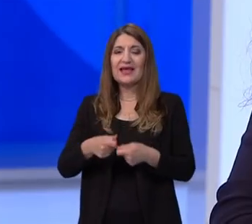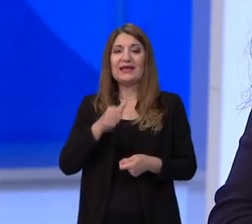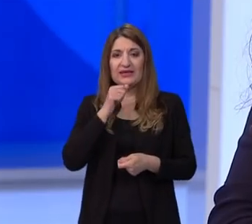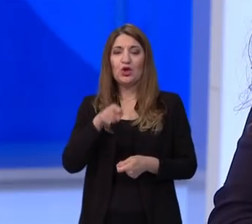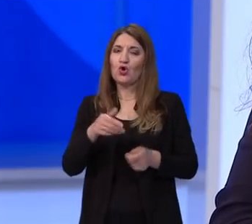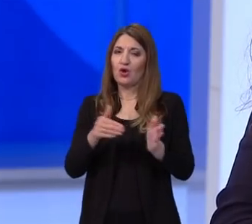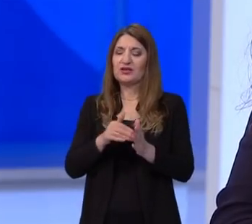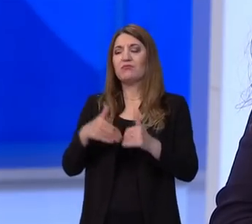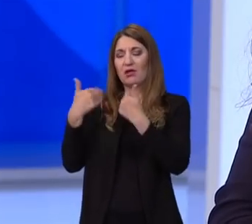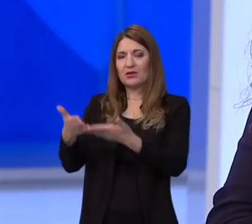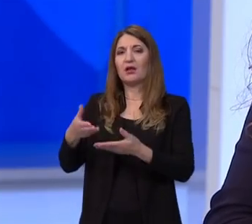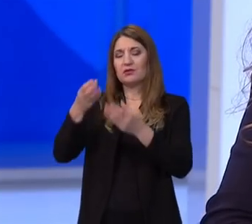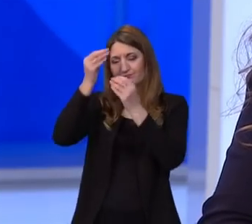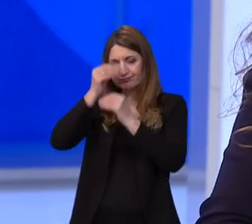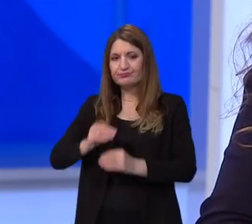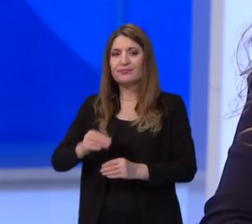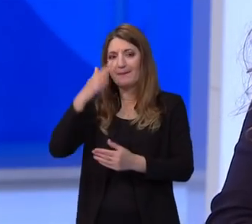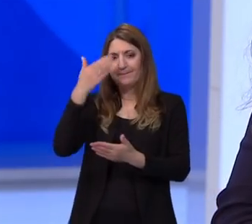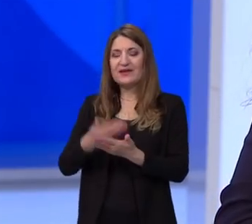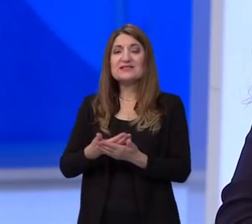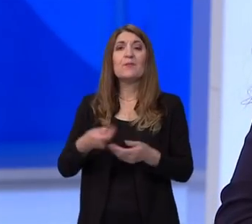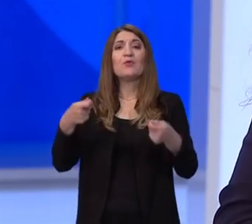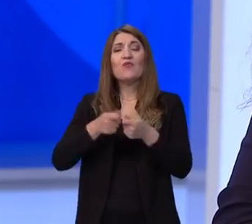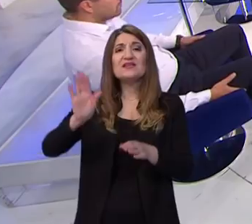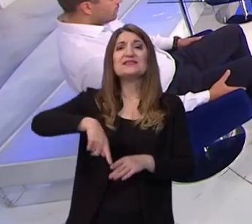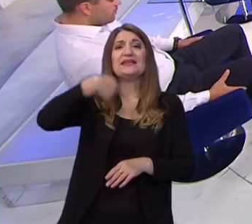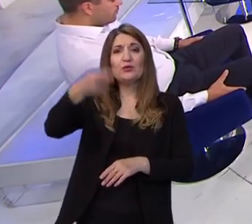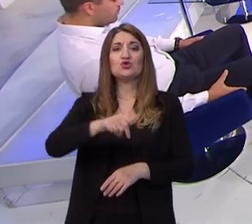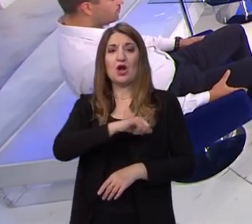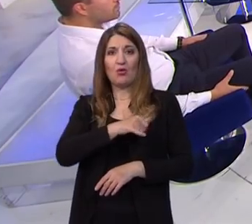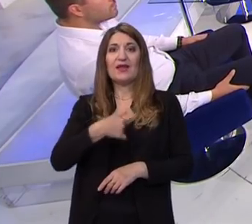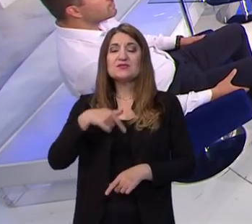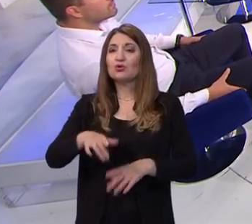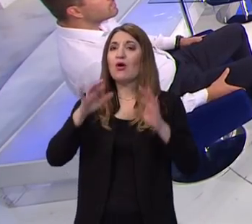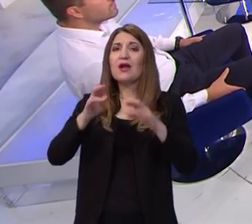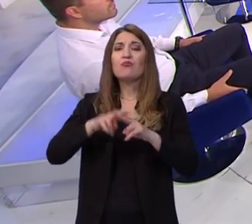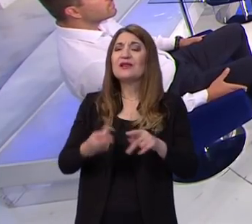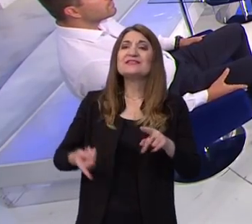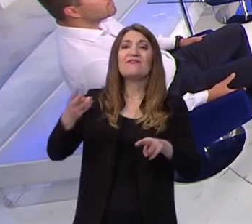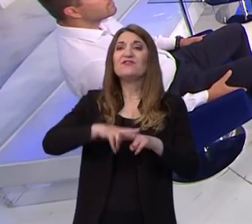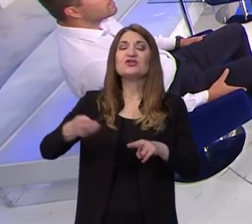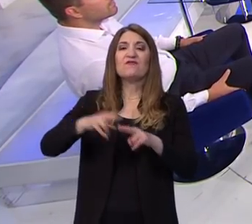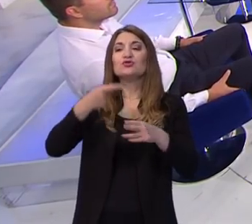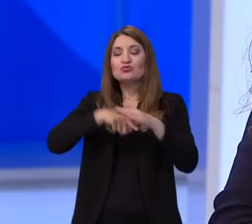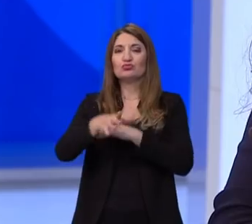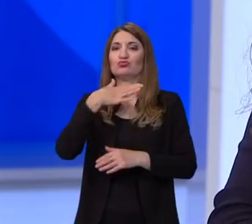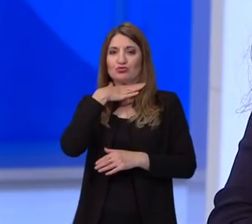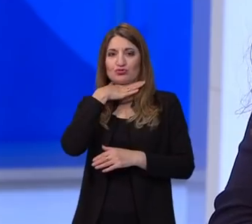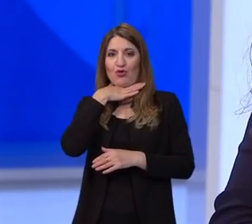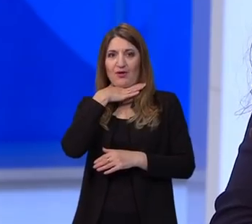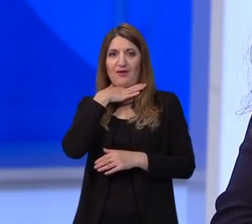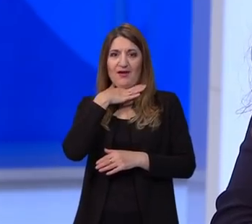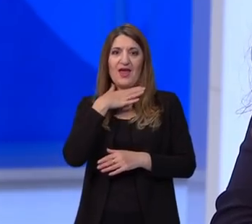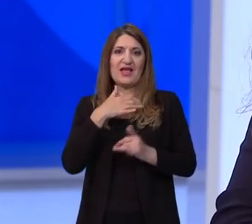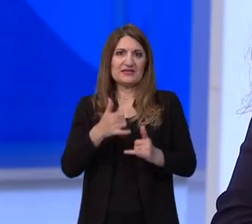im stvarno treba odati priznanje. Što se tiče iduće godine, nadam se da ćemo doista biti što više licem u lice. Mislim da se